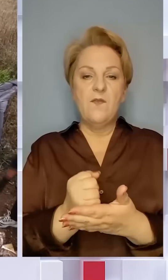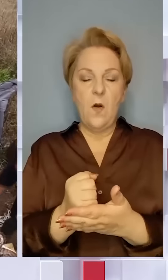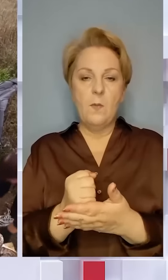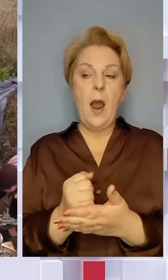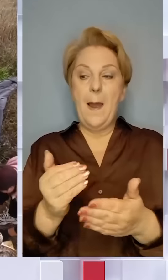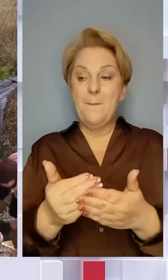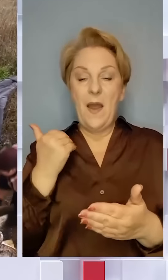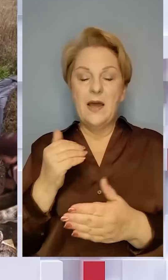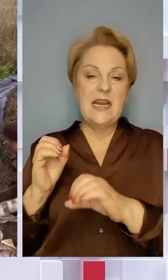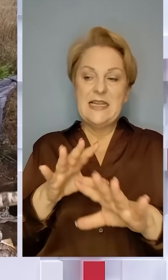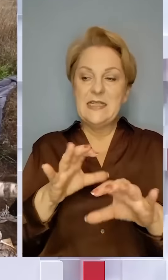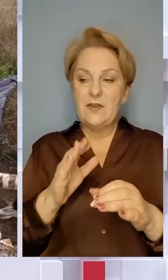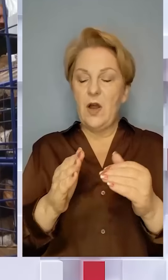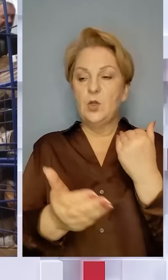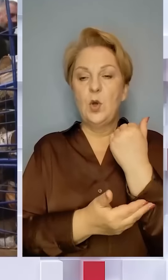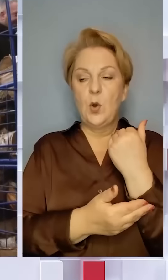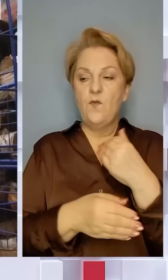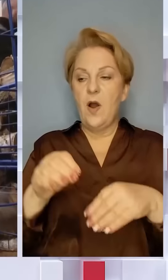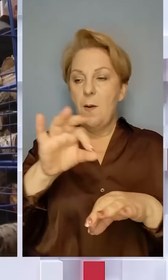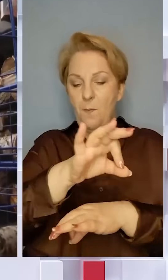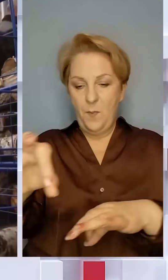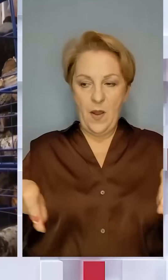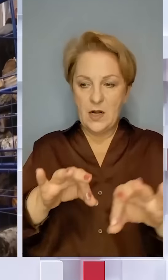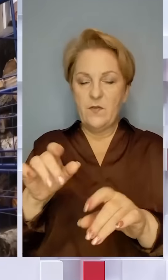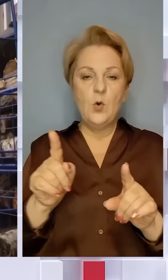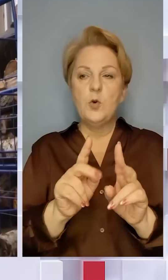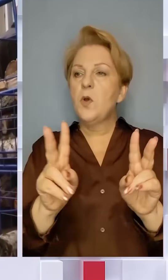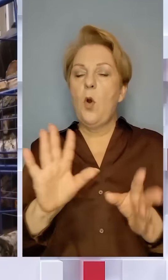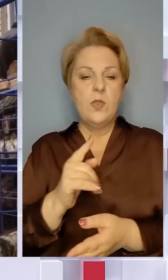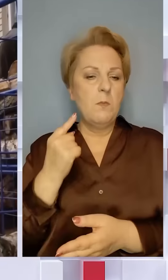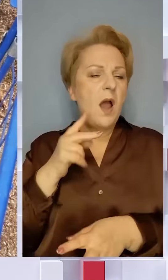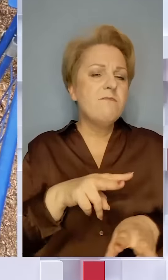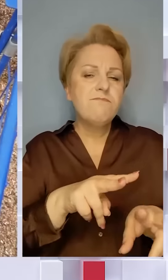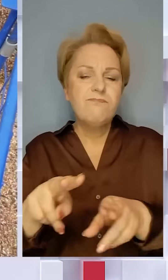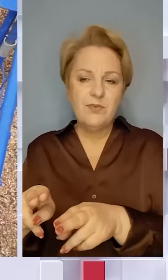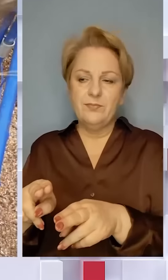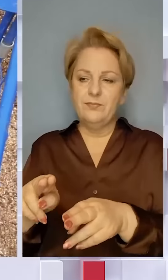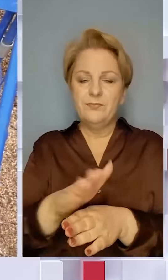Перед завантаженням дрова переміряють у металевих кубах, аби нікого не обділити.